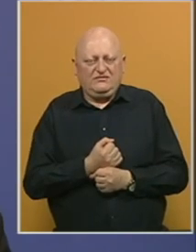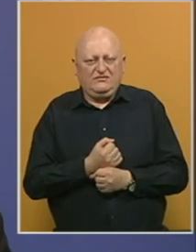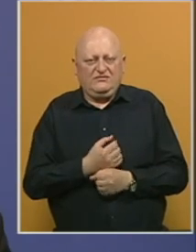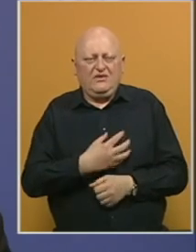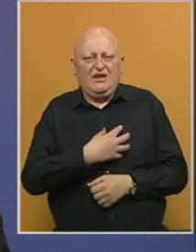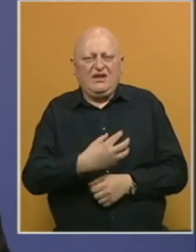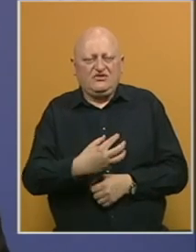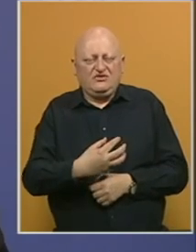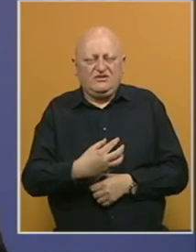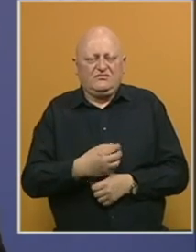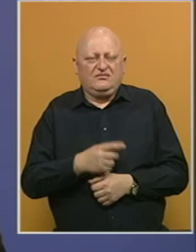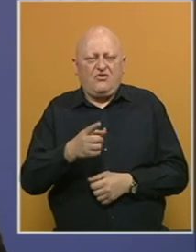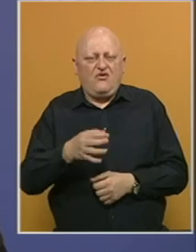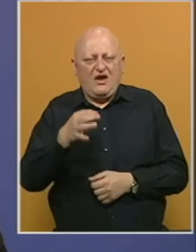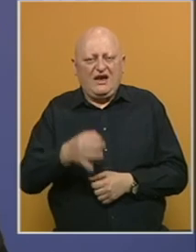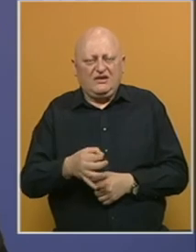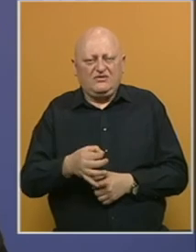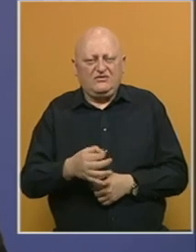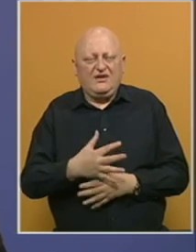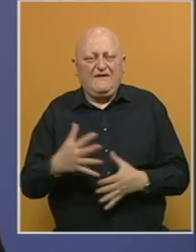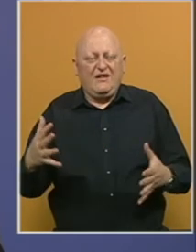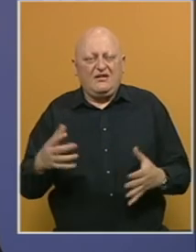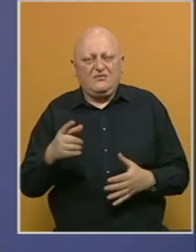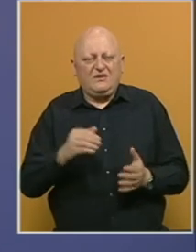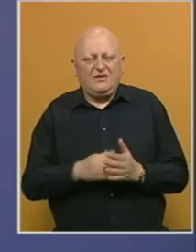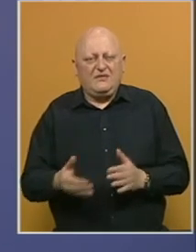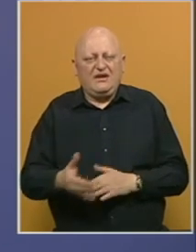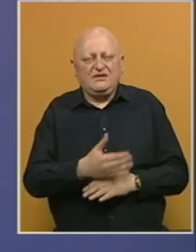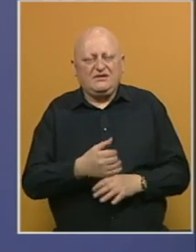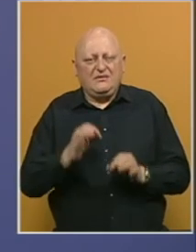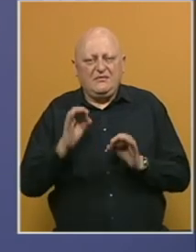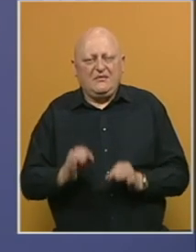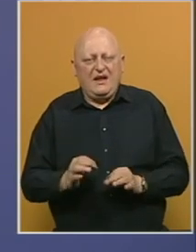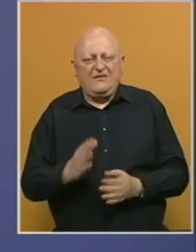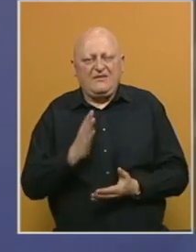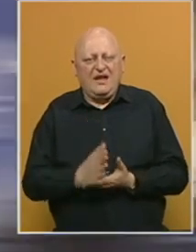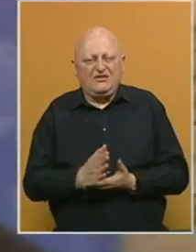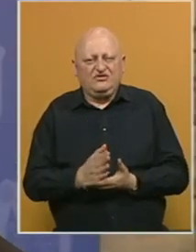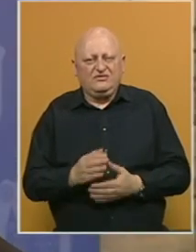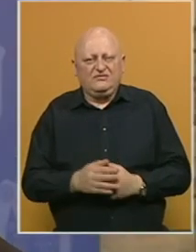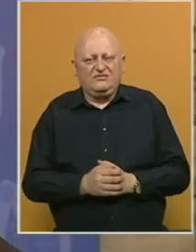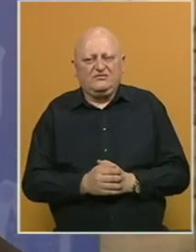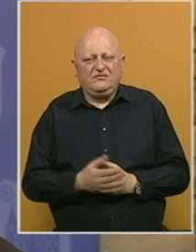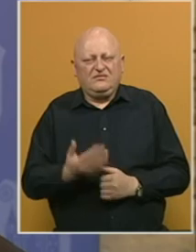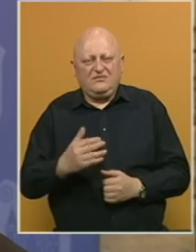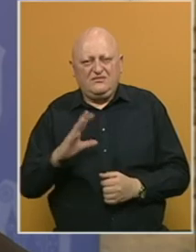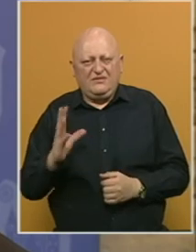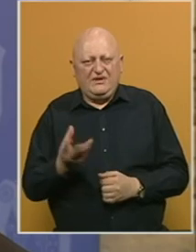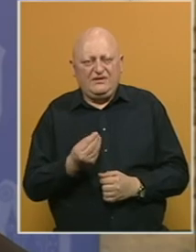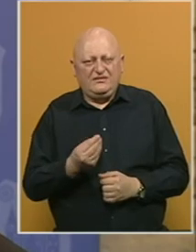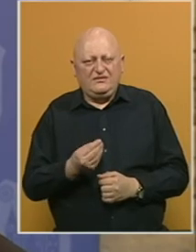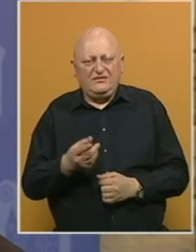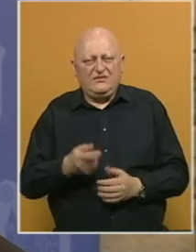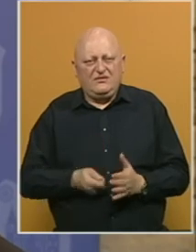Resursi ovog kantona su ogromni i njih treba iskoristiti na pravi način. Prije svega o